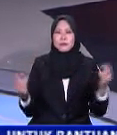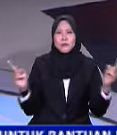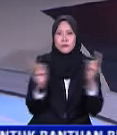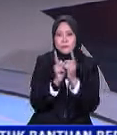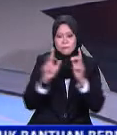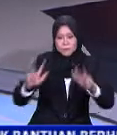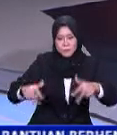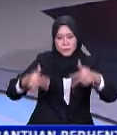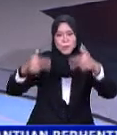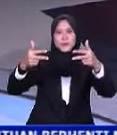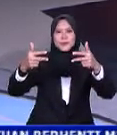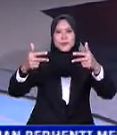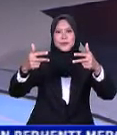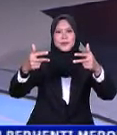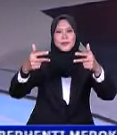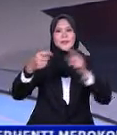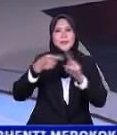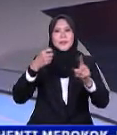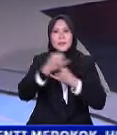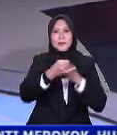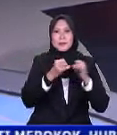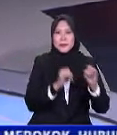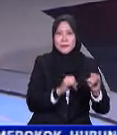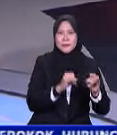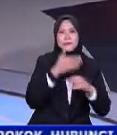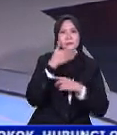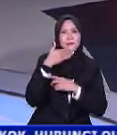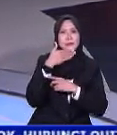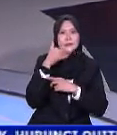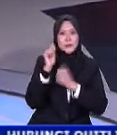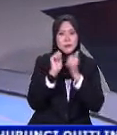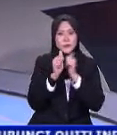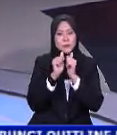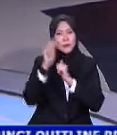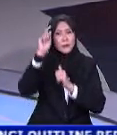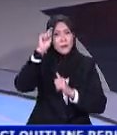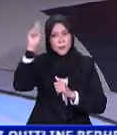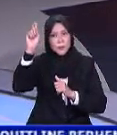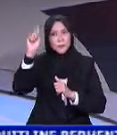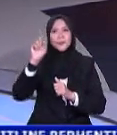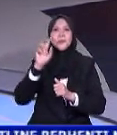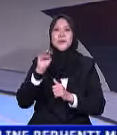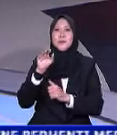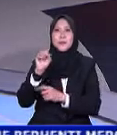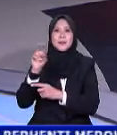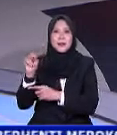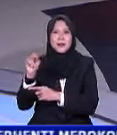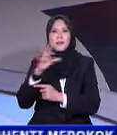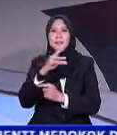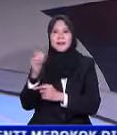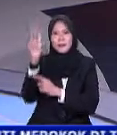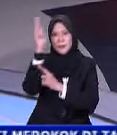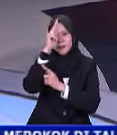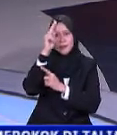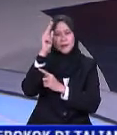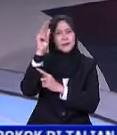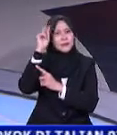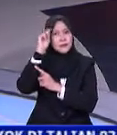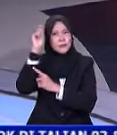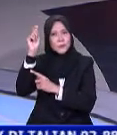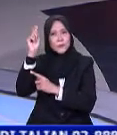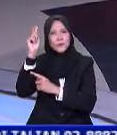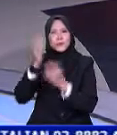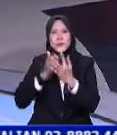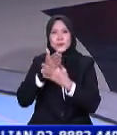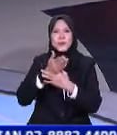secara maya telah diadakan antara Jabatan Belia Sukan Negeri Terengganu, Majlis Sukan Negeri dan juga Kerajaan Negeri Terengganu